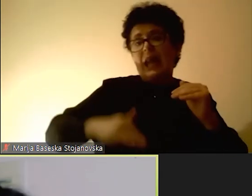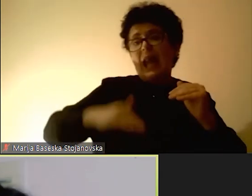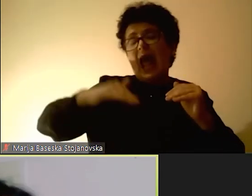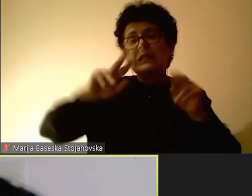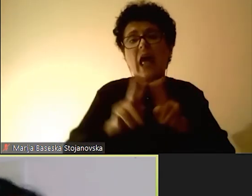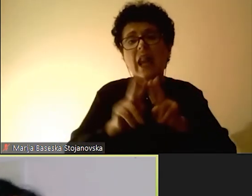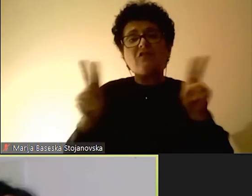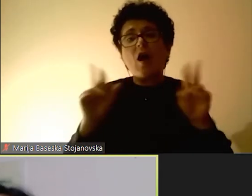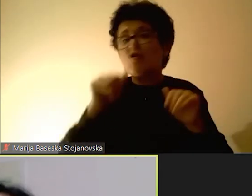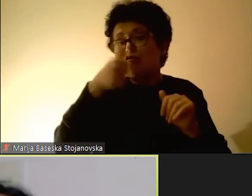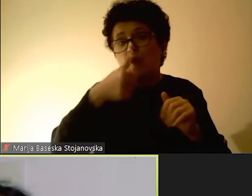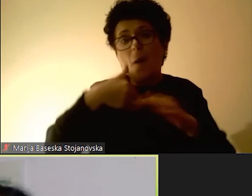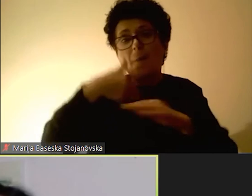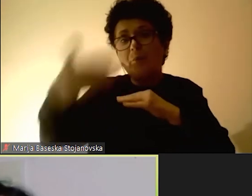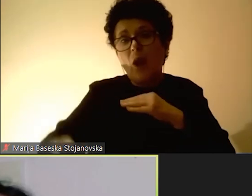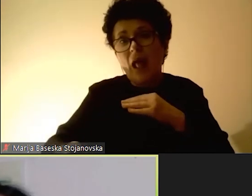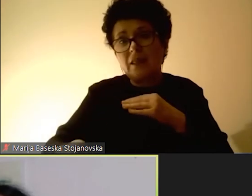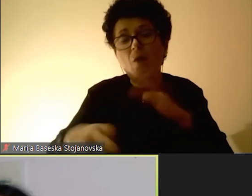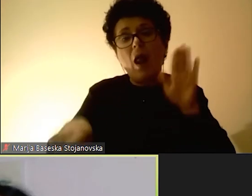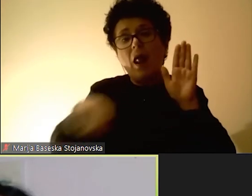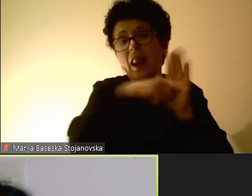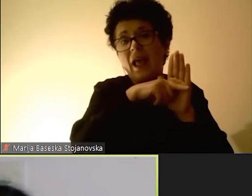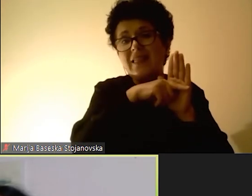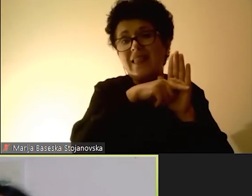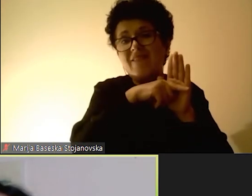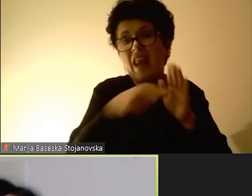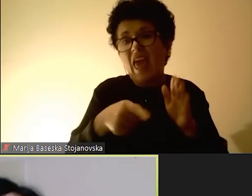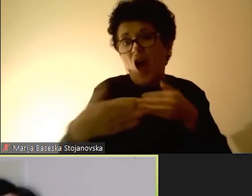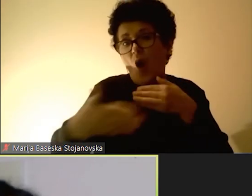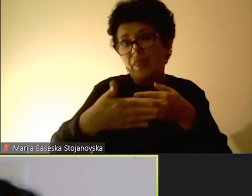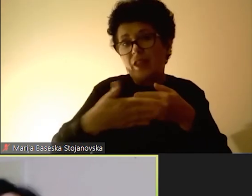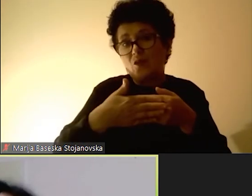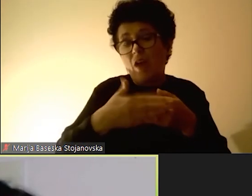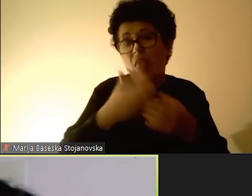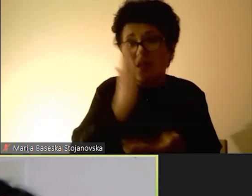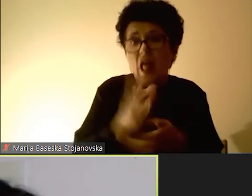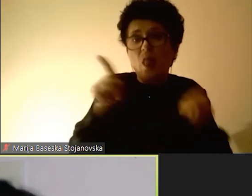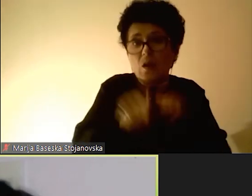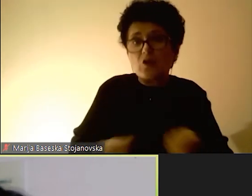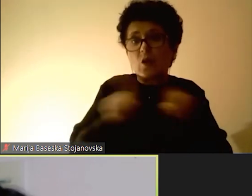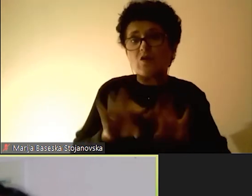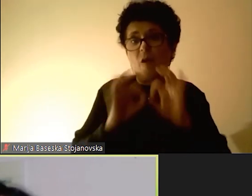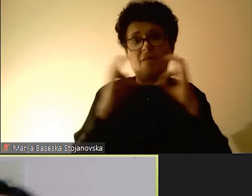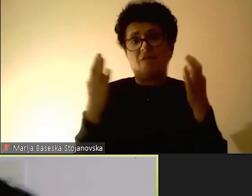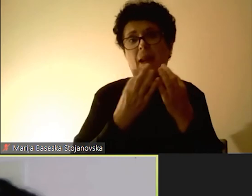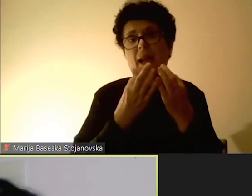се развиваат, како и што панатаму би заменуваат тие негативни образци повторувачки, воедни конструктивни.